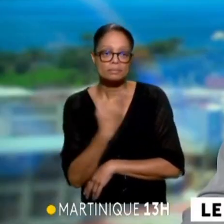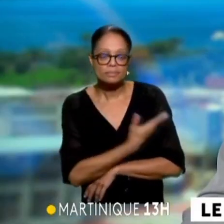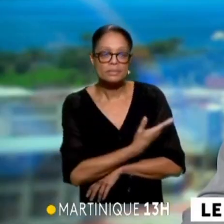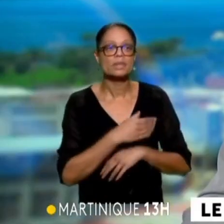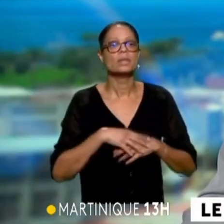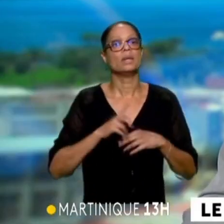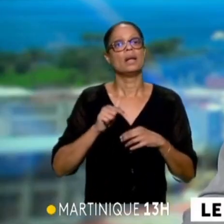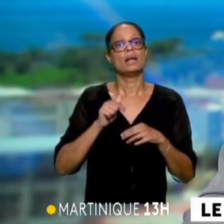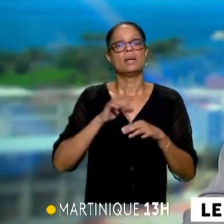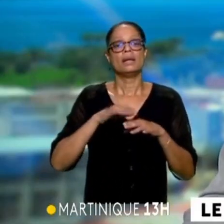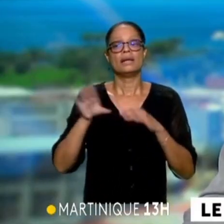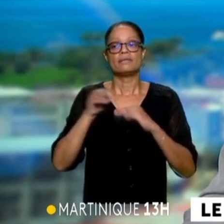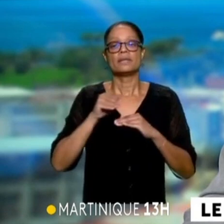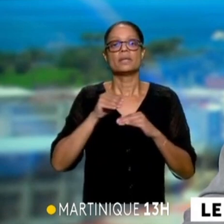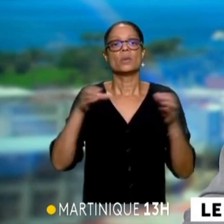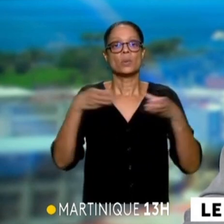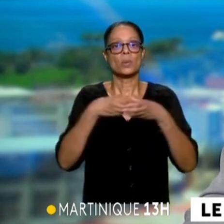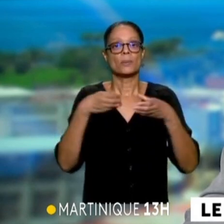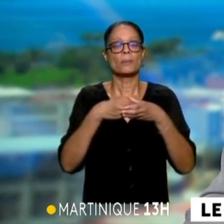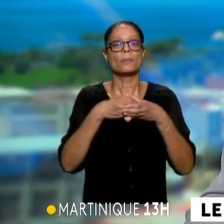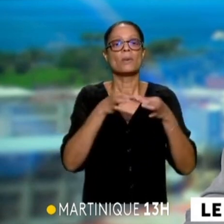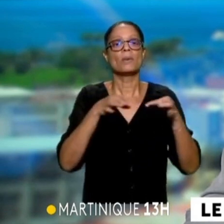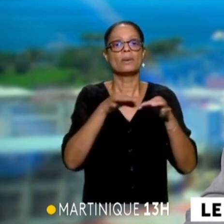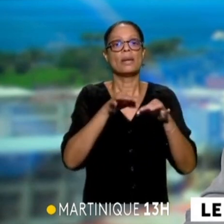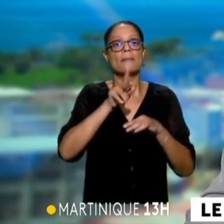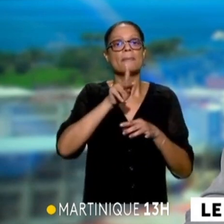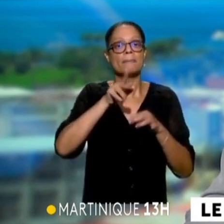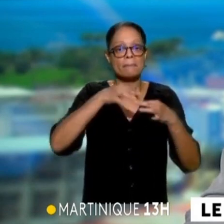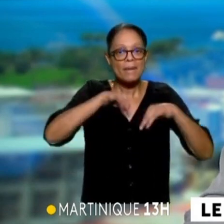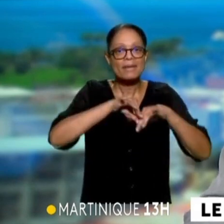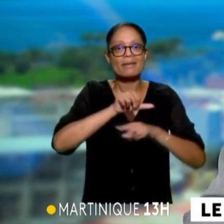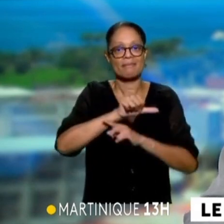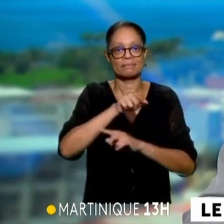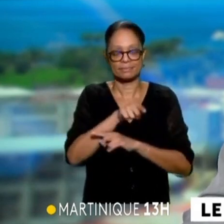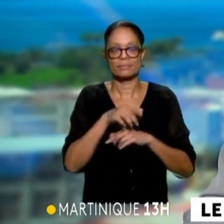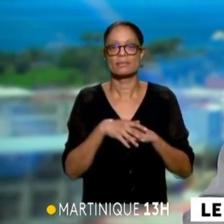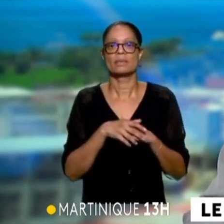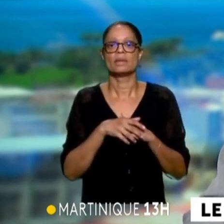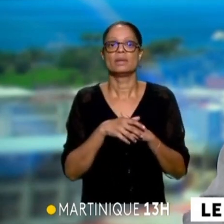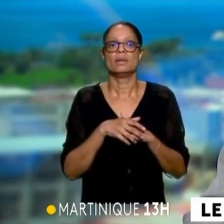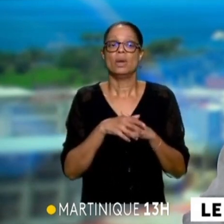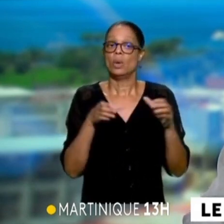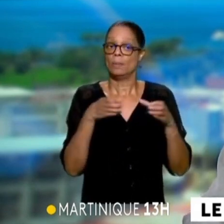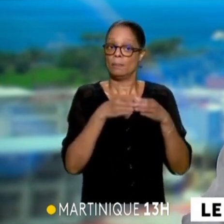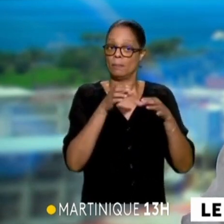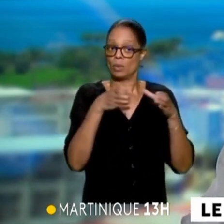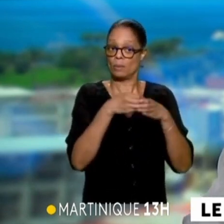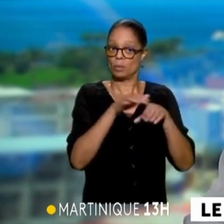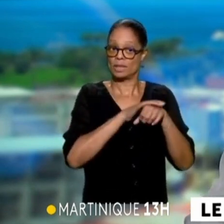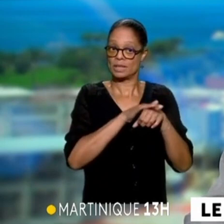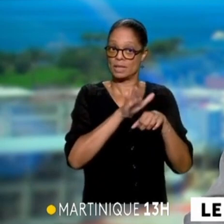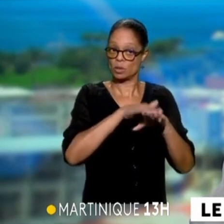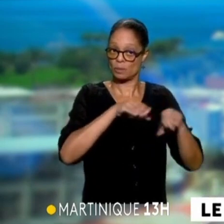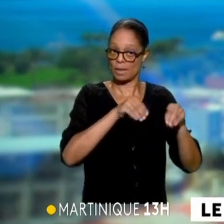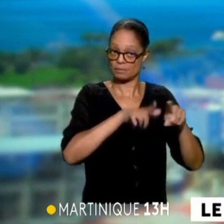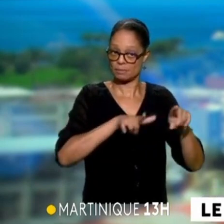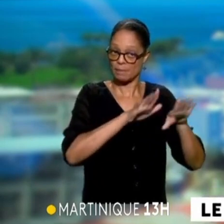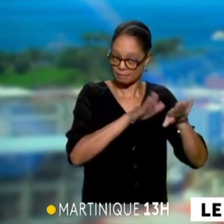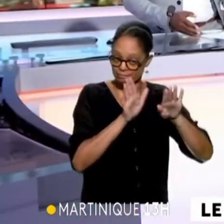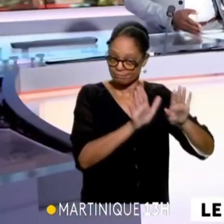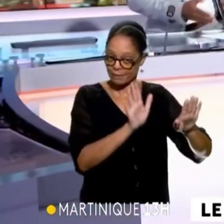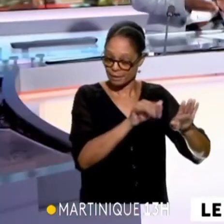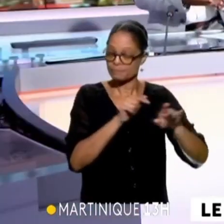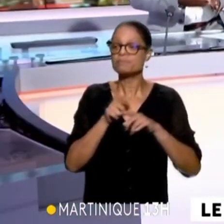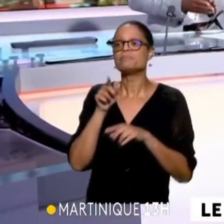Alors vous êtes ici à l'invitation du parti local, PIA, qui est en congrès ce week-end. Mais juste avant de revenir sur cette invitation, votre regard sur cette